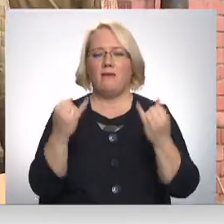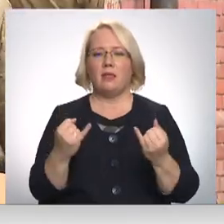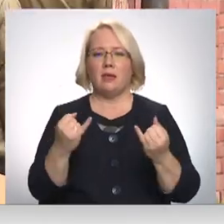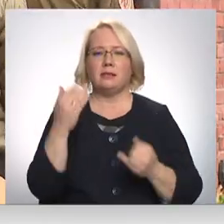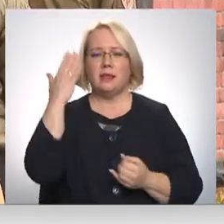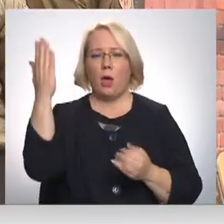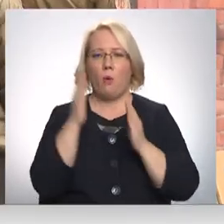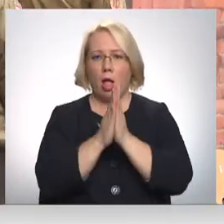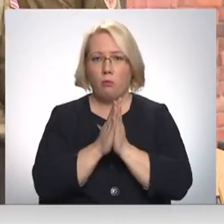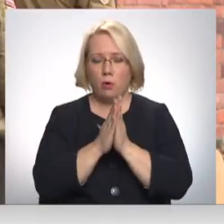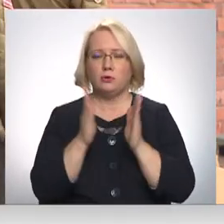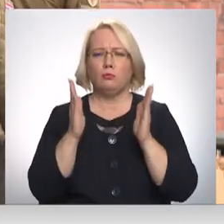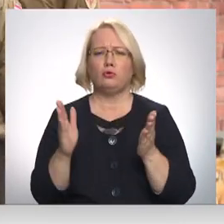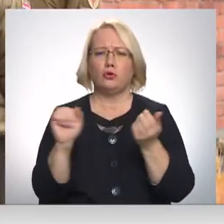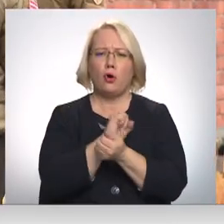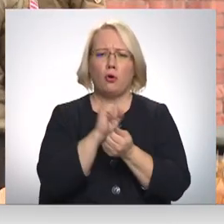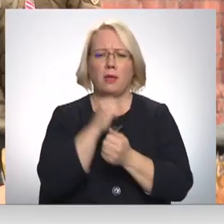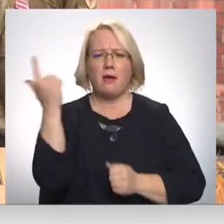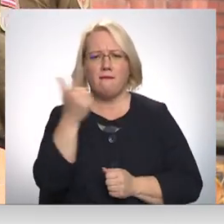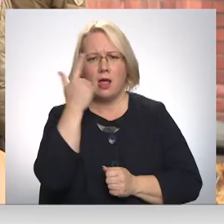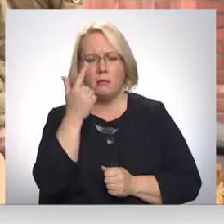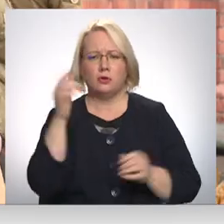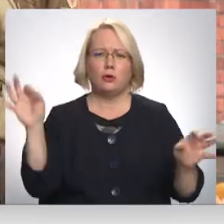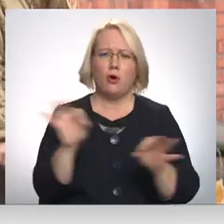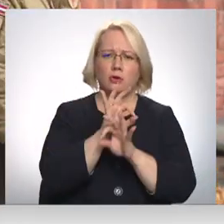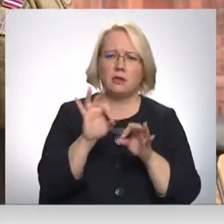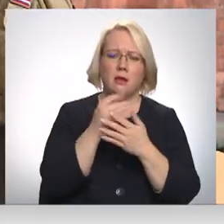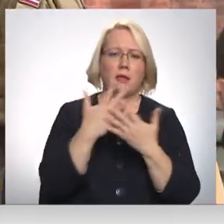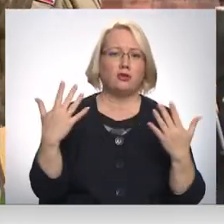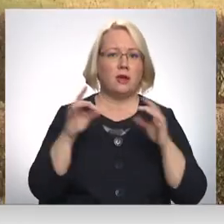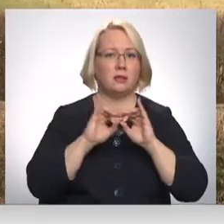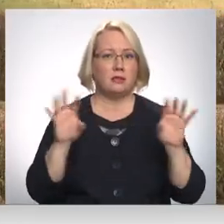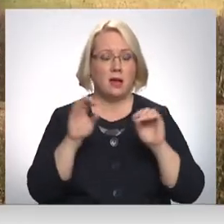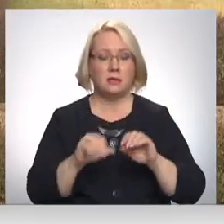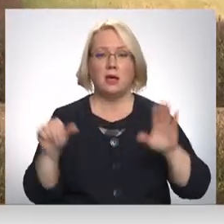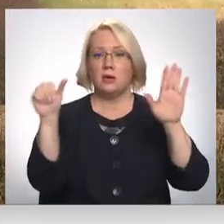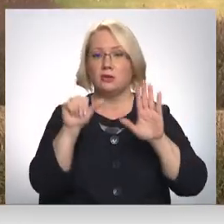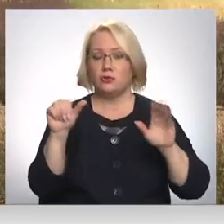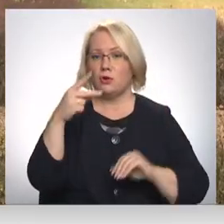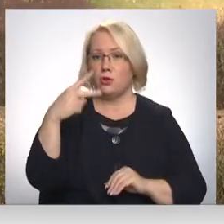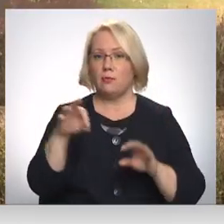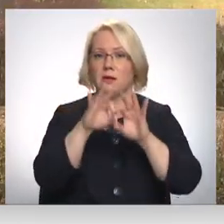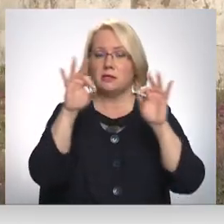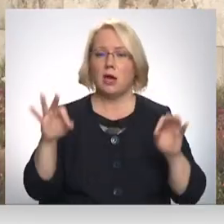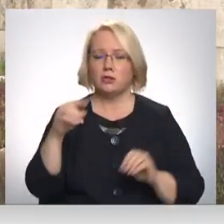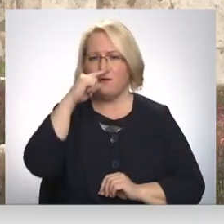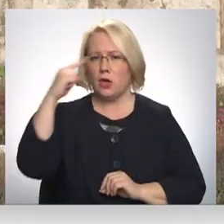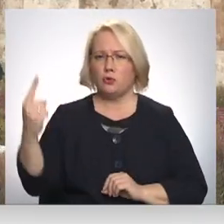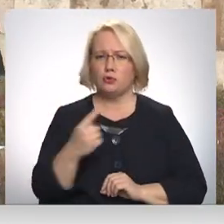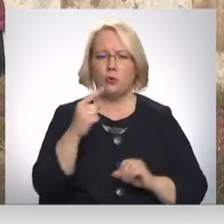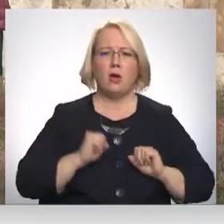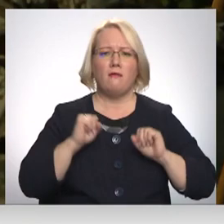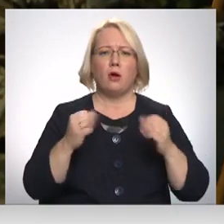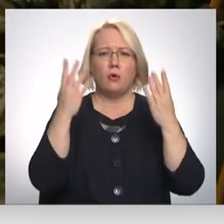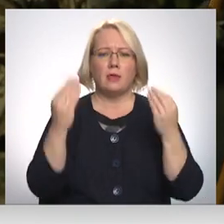ētrā būs dokumentālās filmas, koncerts un dažādas tāsti. Pulkstena 18.20 saksies stundu garš Lāčplēša